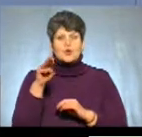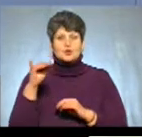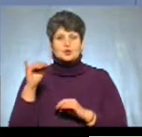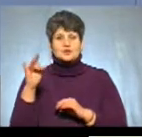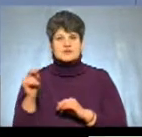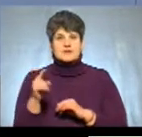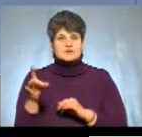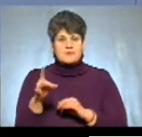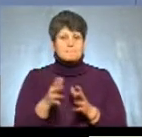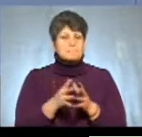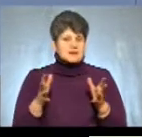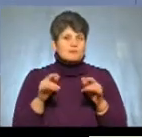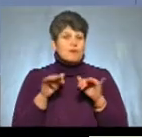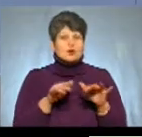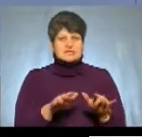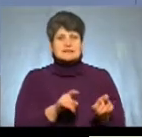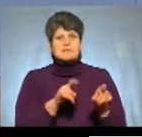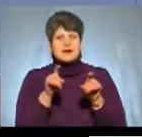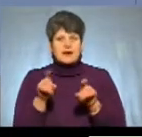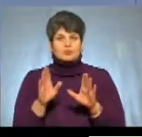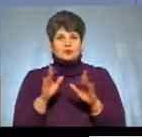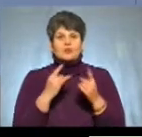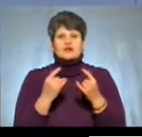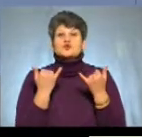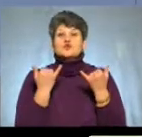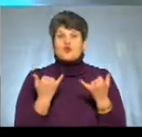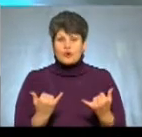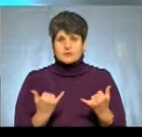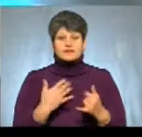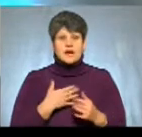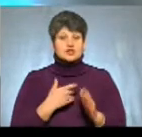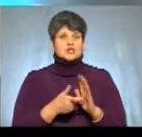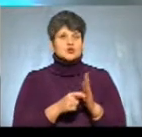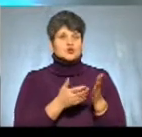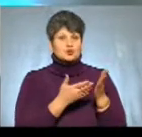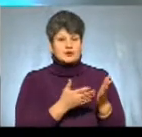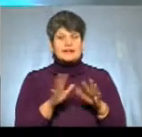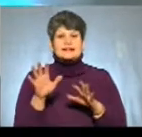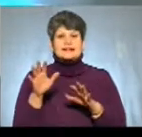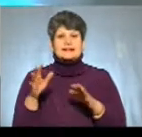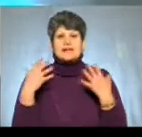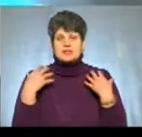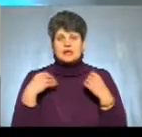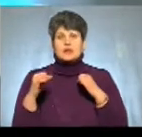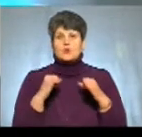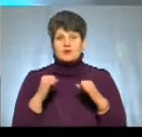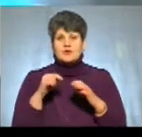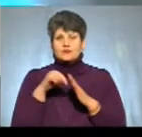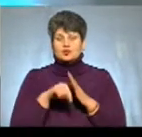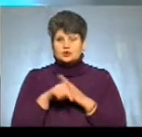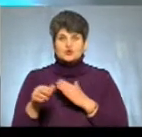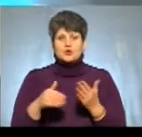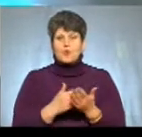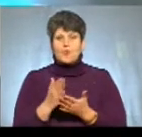процес переходу до Православної Церкви України будемо говорити сьогодні у нашій студії начальник управління з питань внутрішньої політики, релігій та